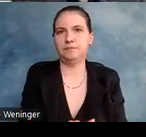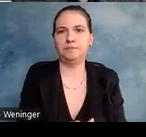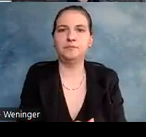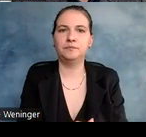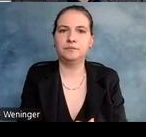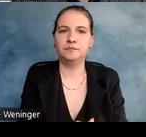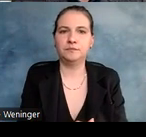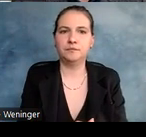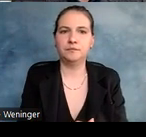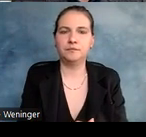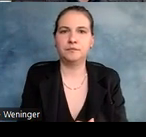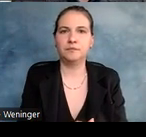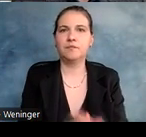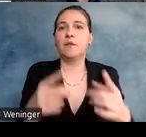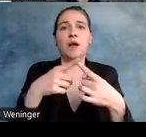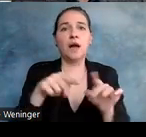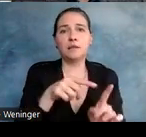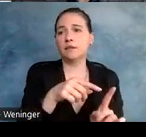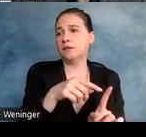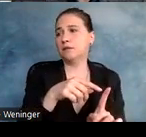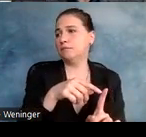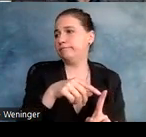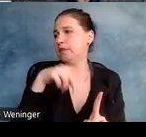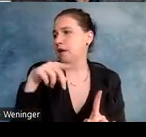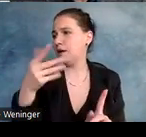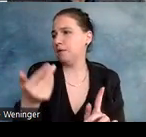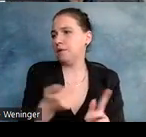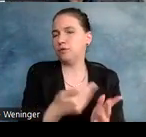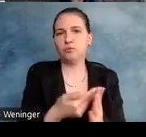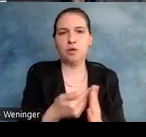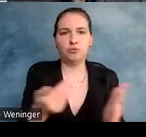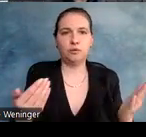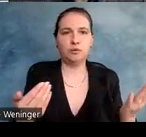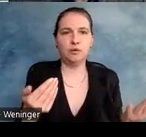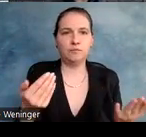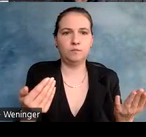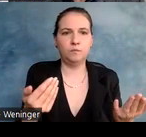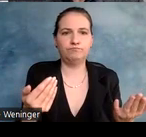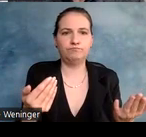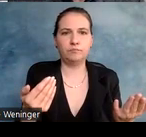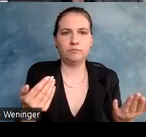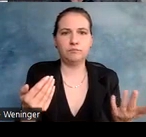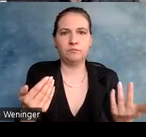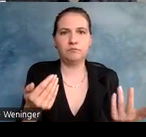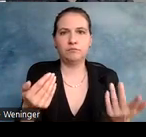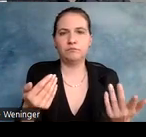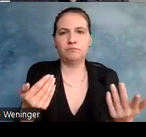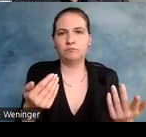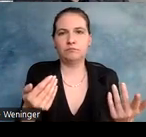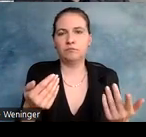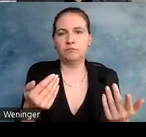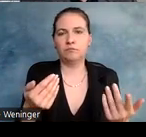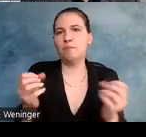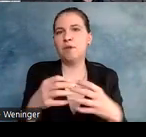Dann, wenn ich irgendwelche sonstigen Diagramme habe, also ich habe hier als Beispiel mal eine Beschreibung, könnte aus dem